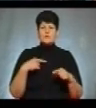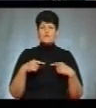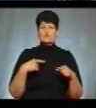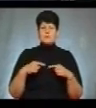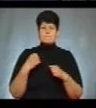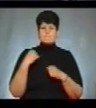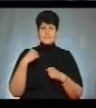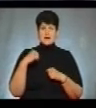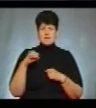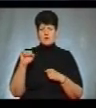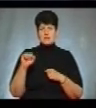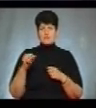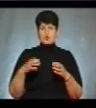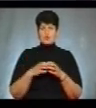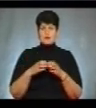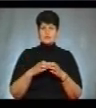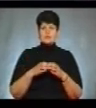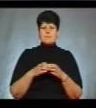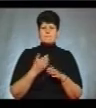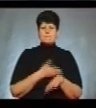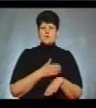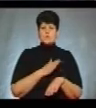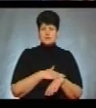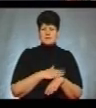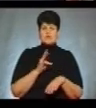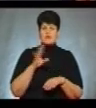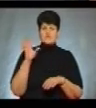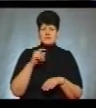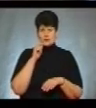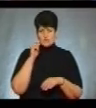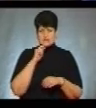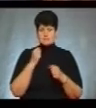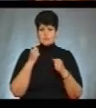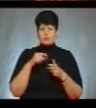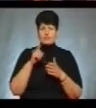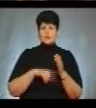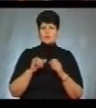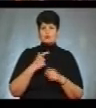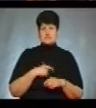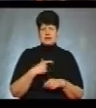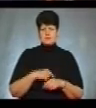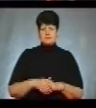перемогли в команди з Полтави з рахунком 4-3 на всеукраїнській «Спартакіаді» повір у себе.